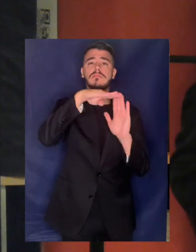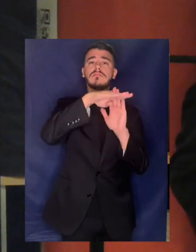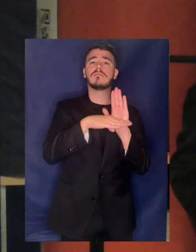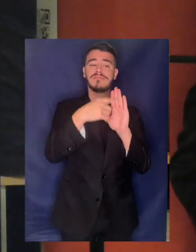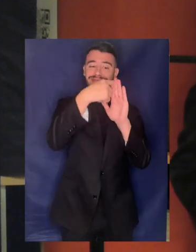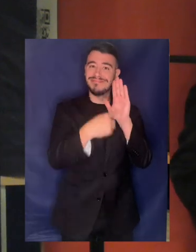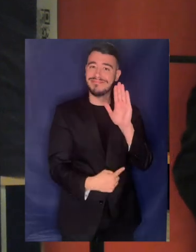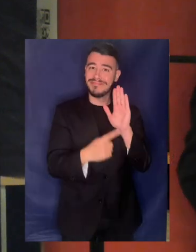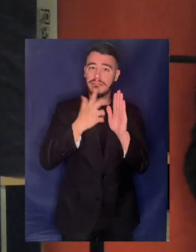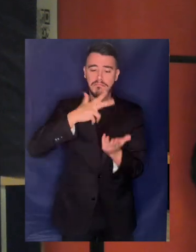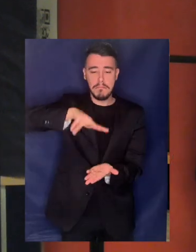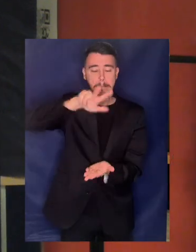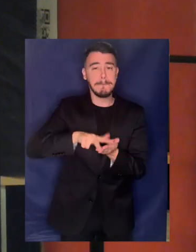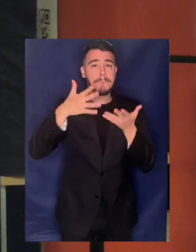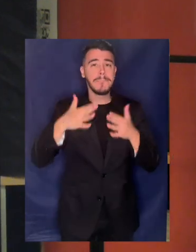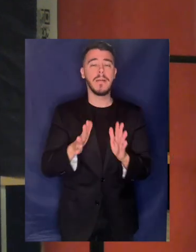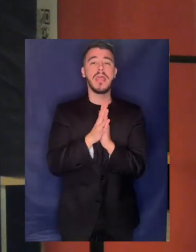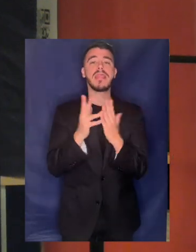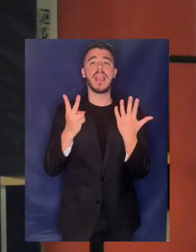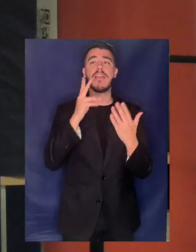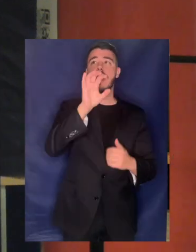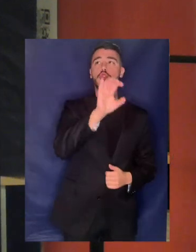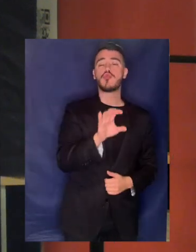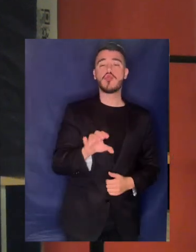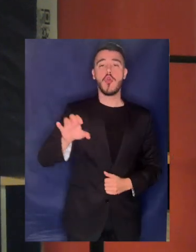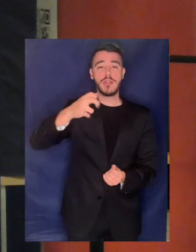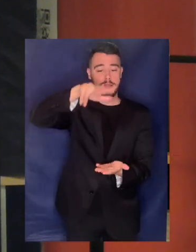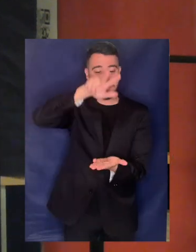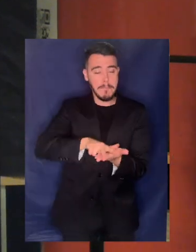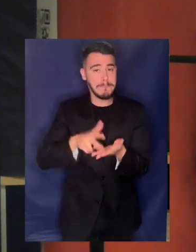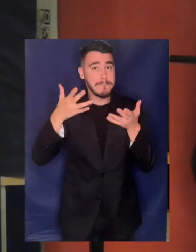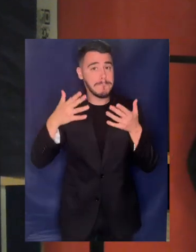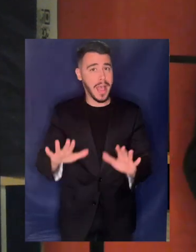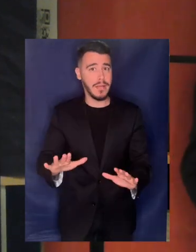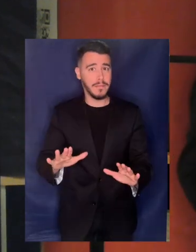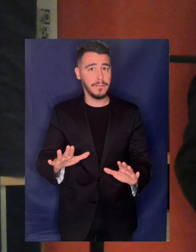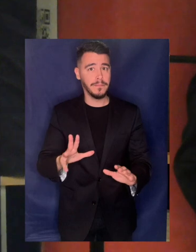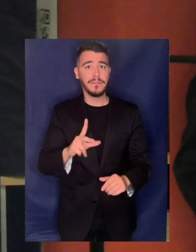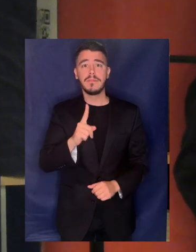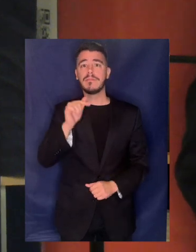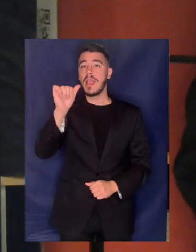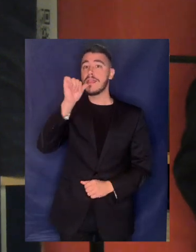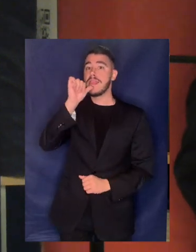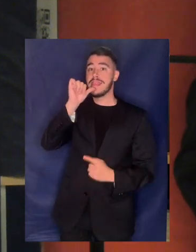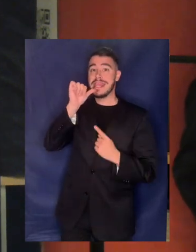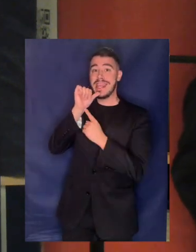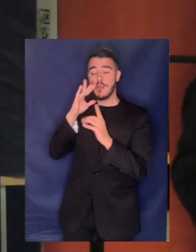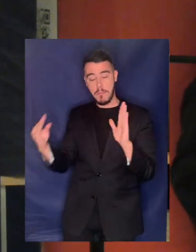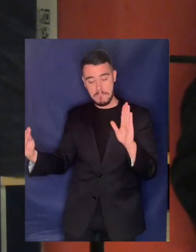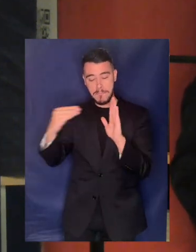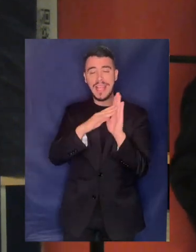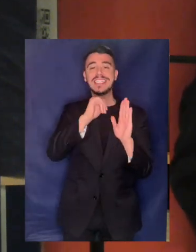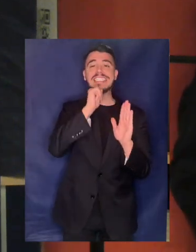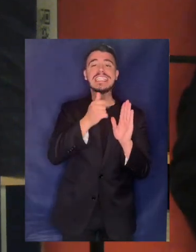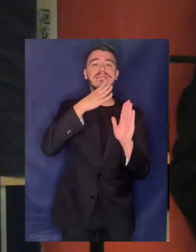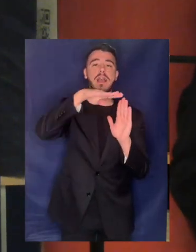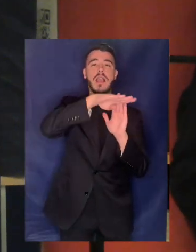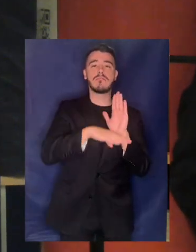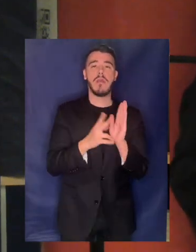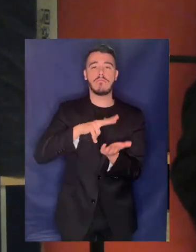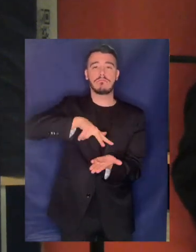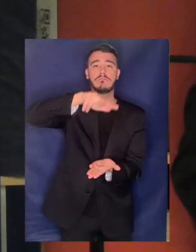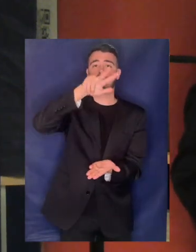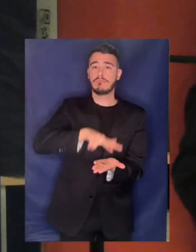χωρών δηλαδή σε 17 διαφορετικές χώρες το νερό βρίσκεται στα συντάγματα τους και βρίσκεται με την